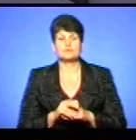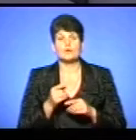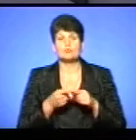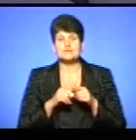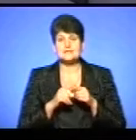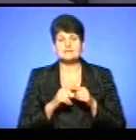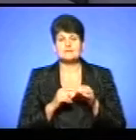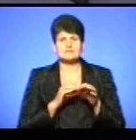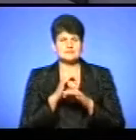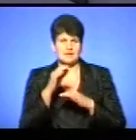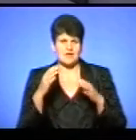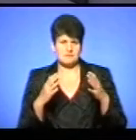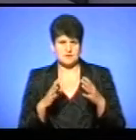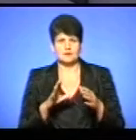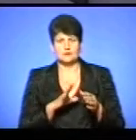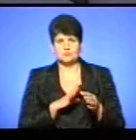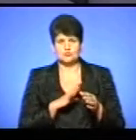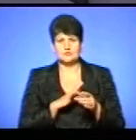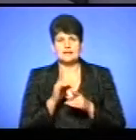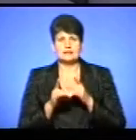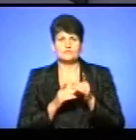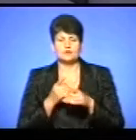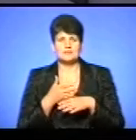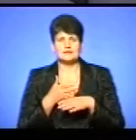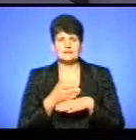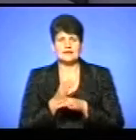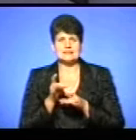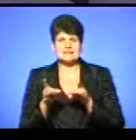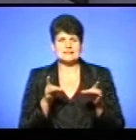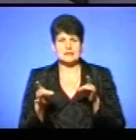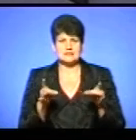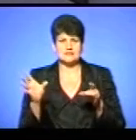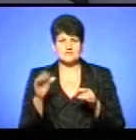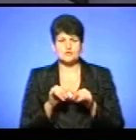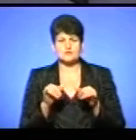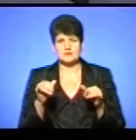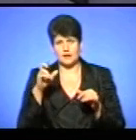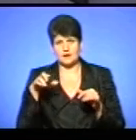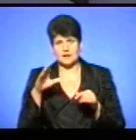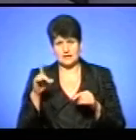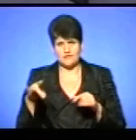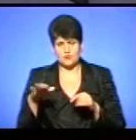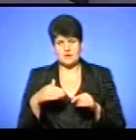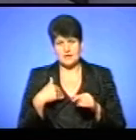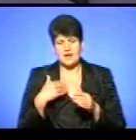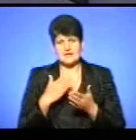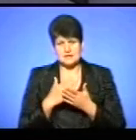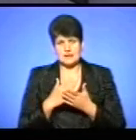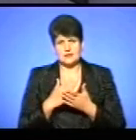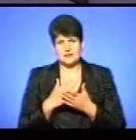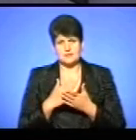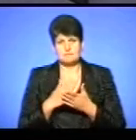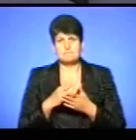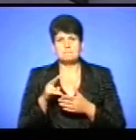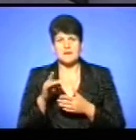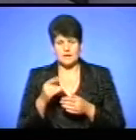схемі пройшли практично реформа децентралізації всієї розвинення України і Європи. Я є прихильником примусового